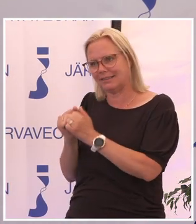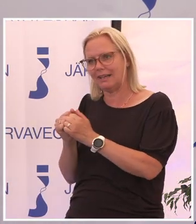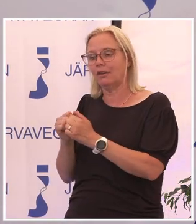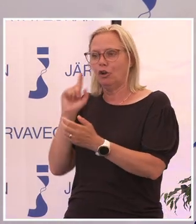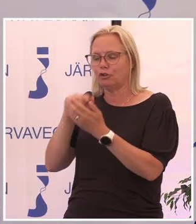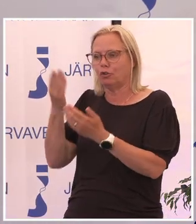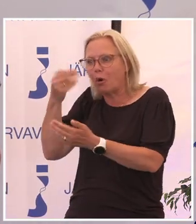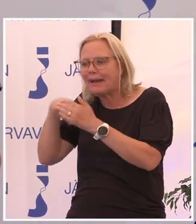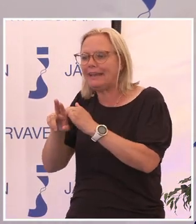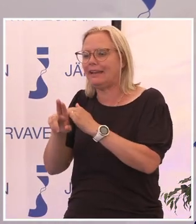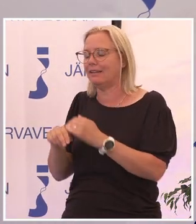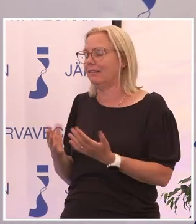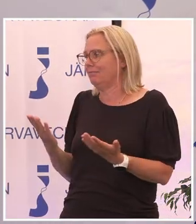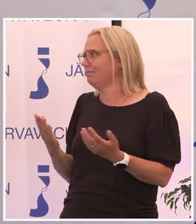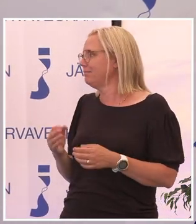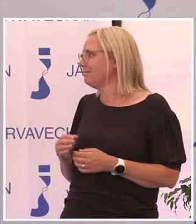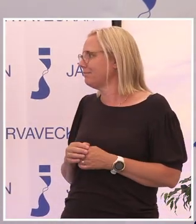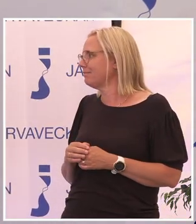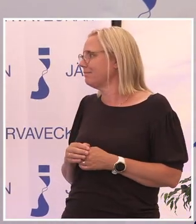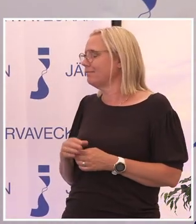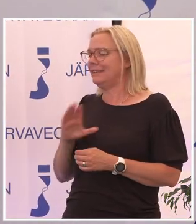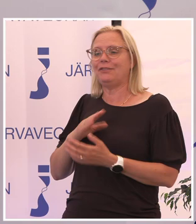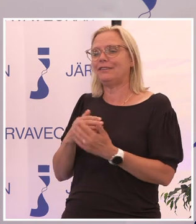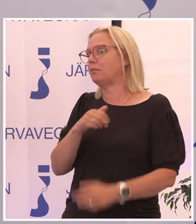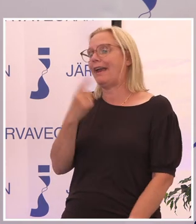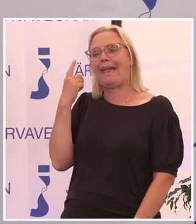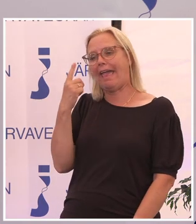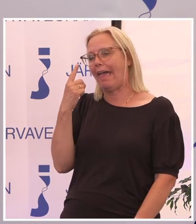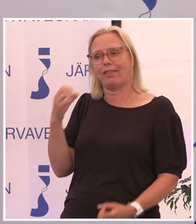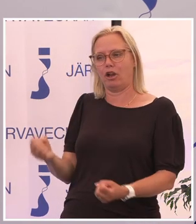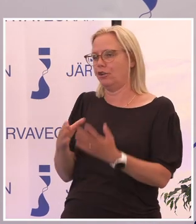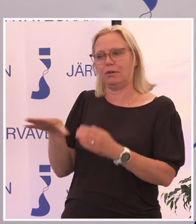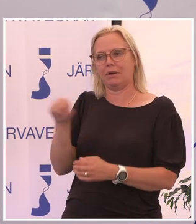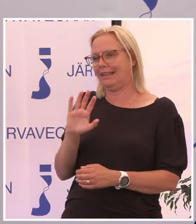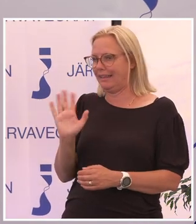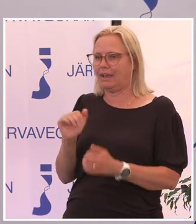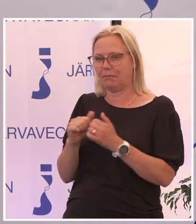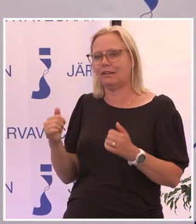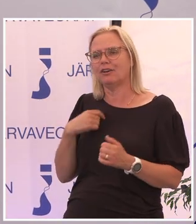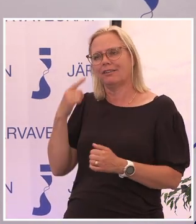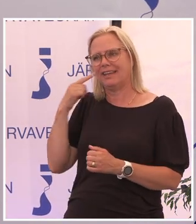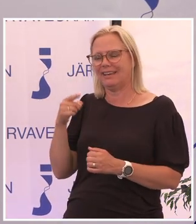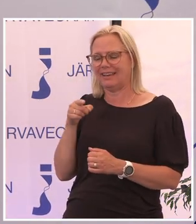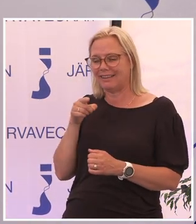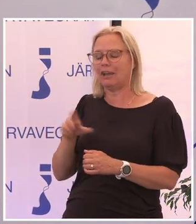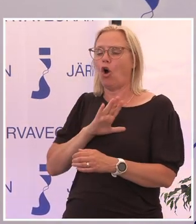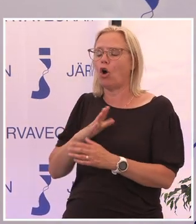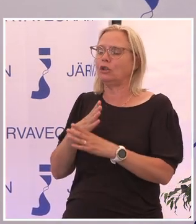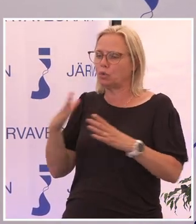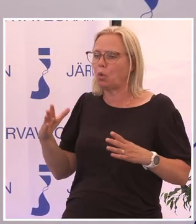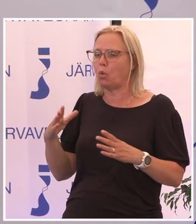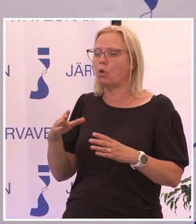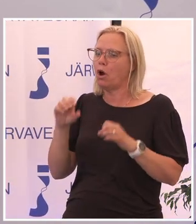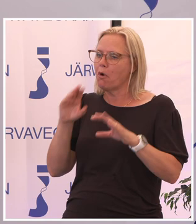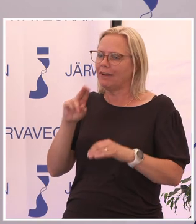träda in. Det finns ingen en en lösning för dem. Men men så jag tänker det har extremt stor påverkan och